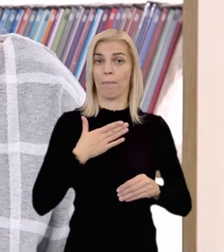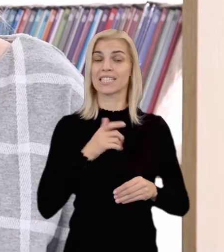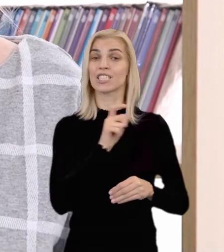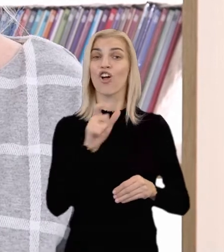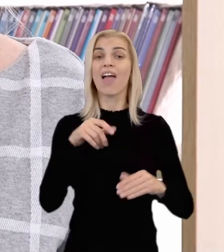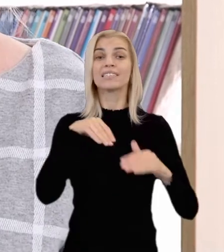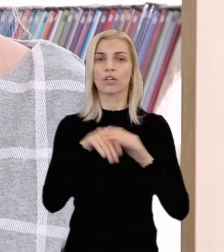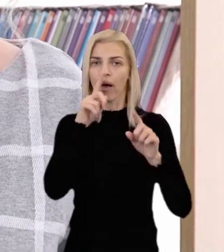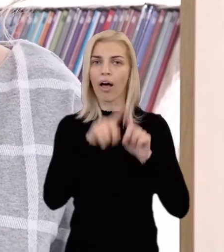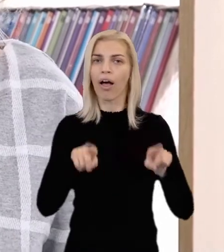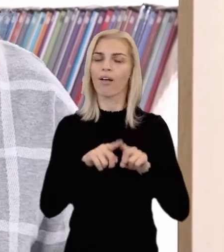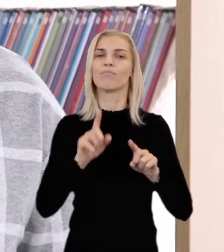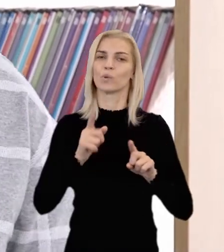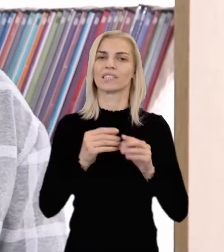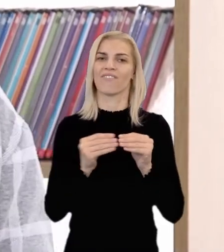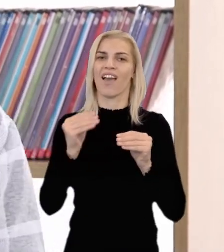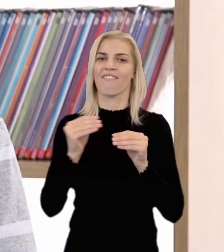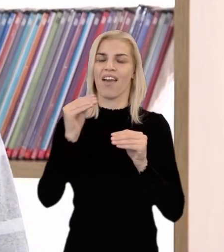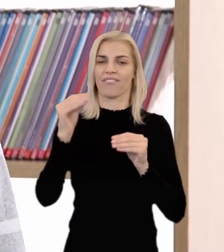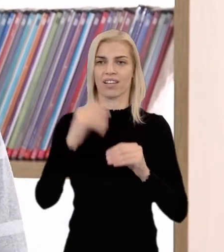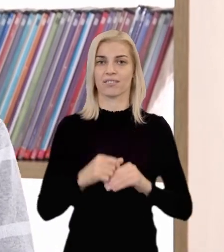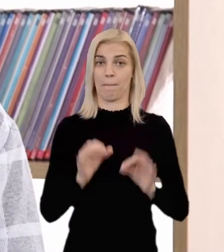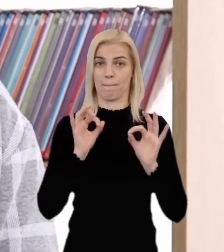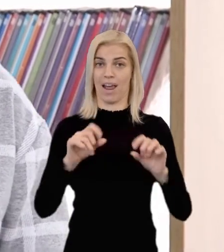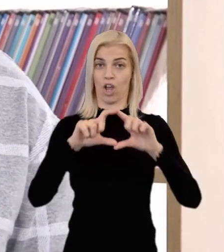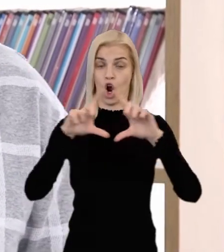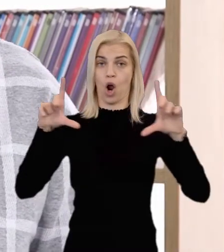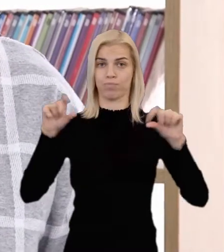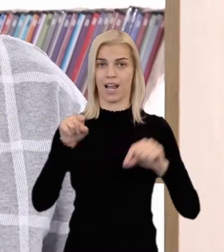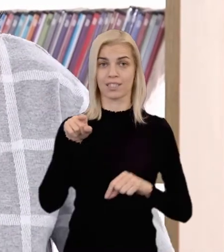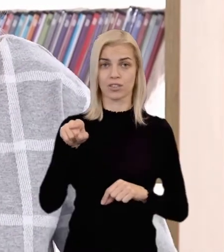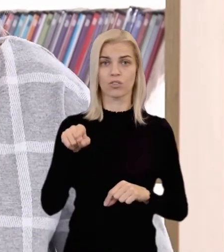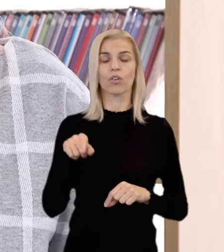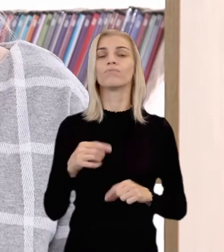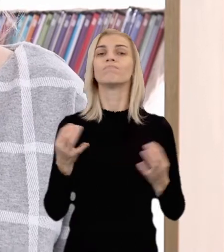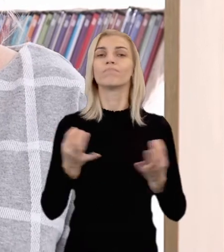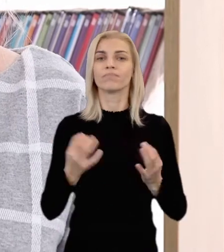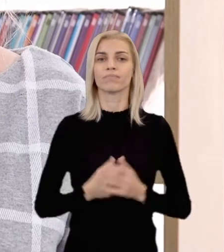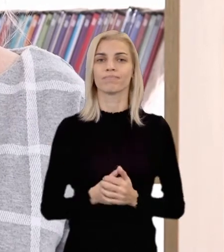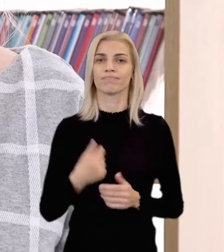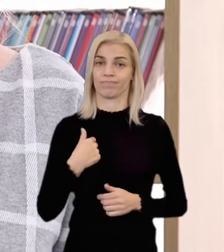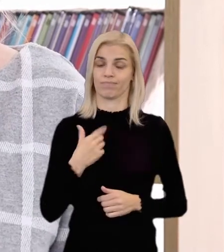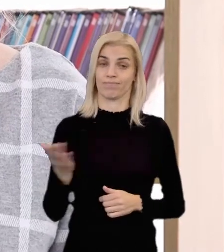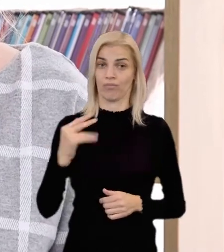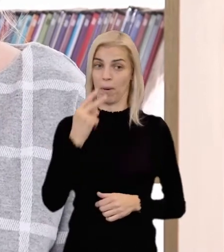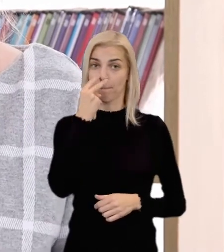obohacovať. A práve tento obrázok by nám mal slúžiť na to, aby sme sa pozreli na to, ako